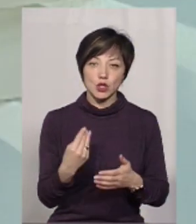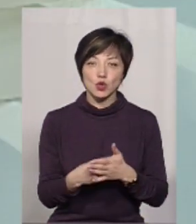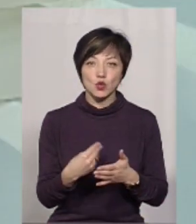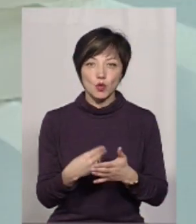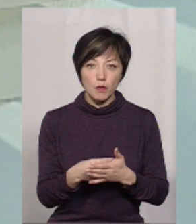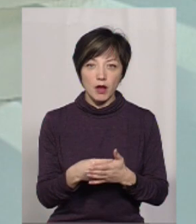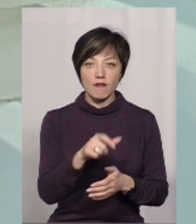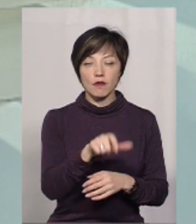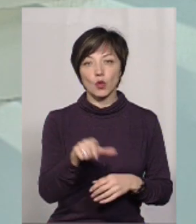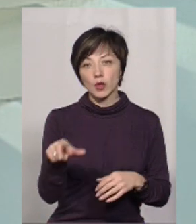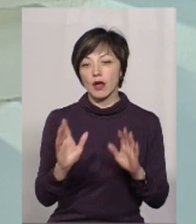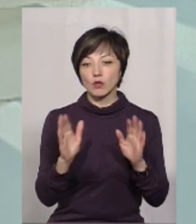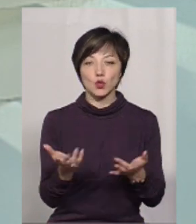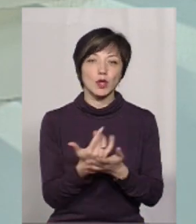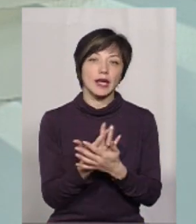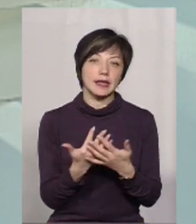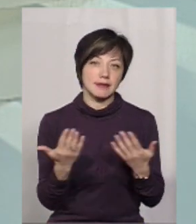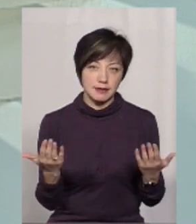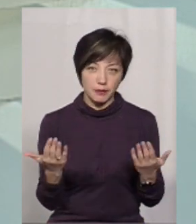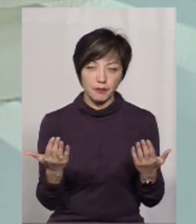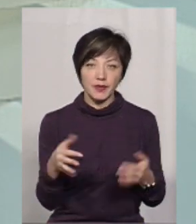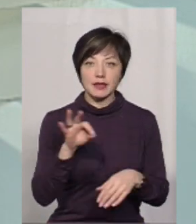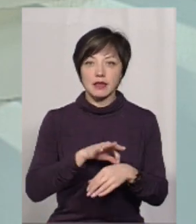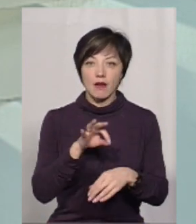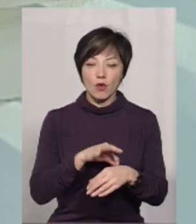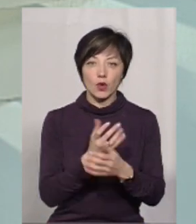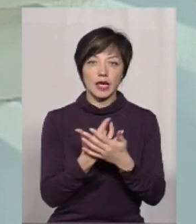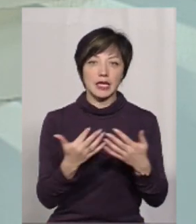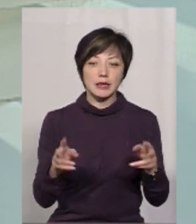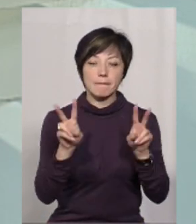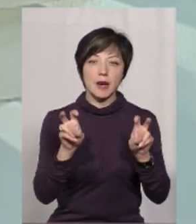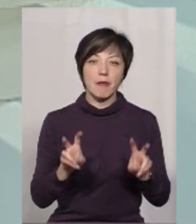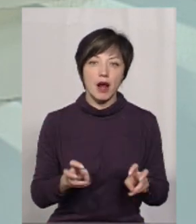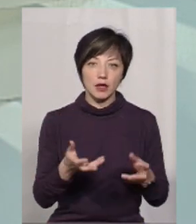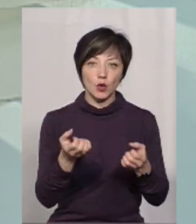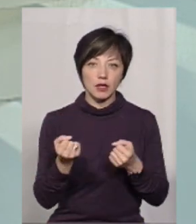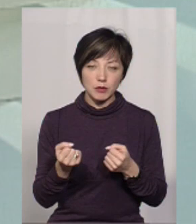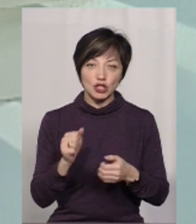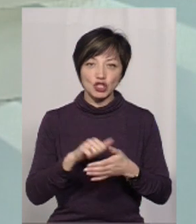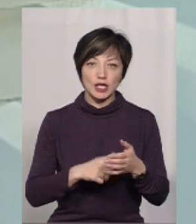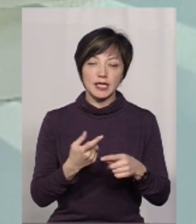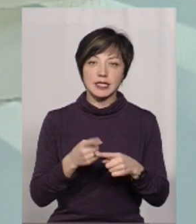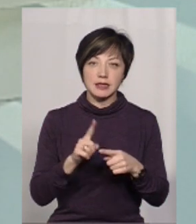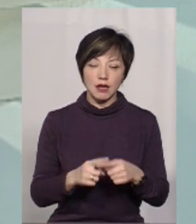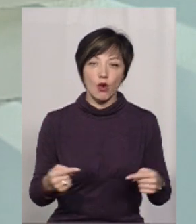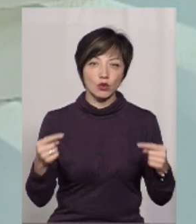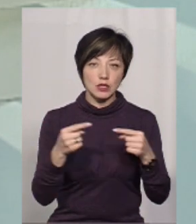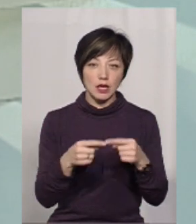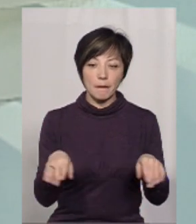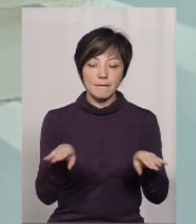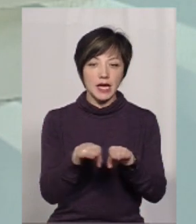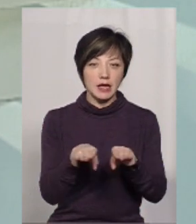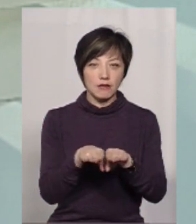суми в людей будуть різні, різні захворювання, різні препарати отримують. Через це однозначно